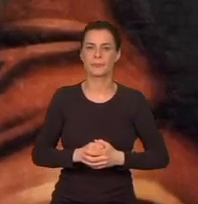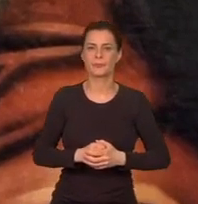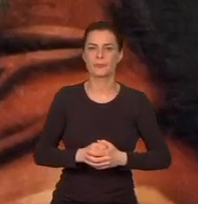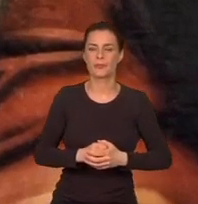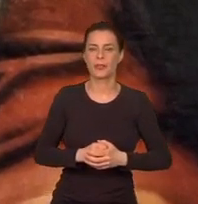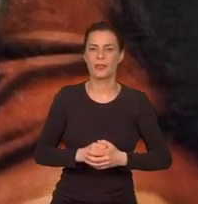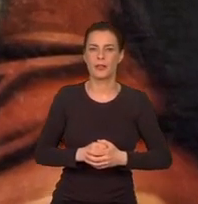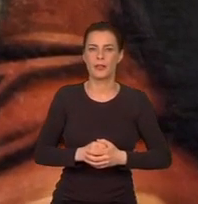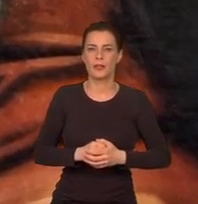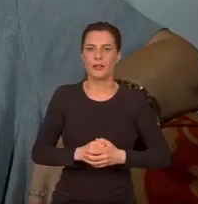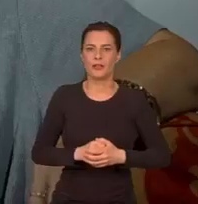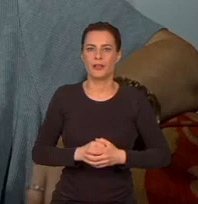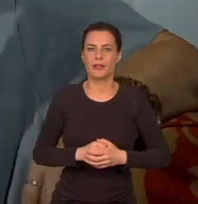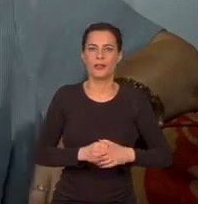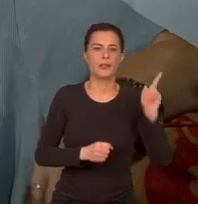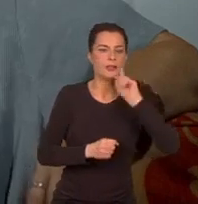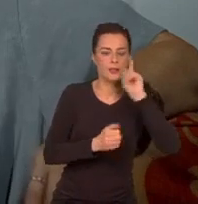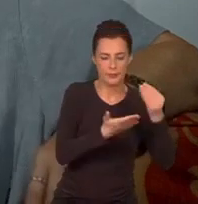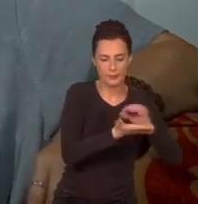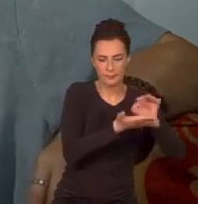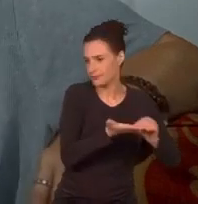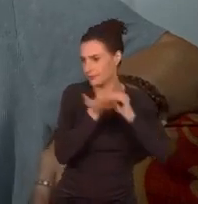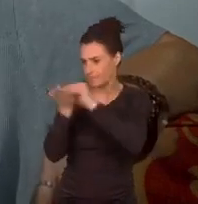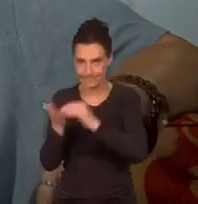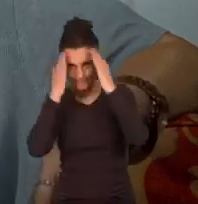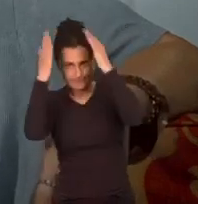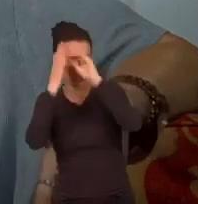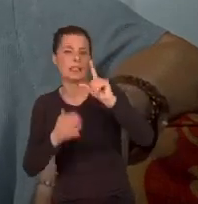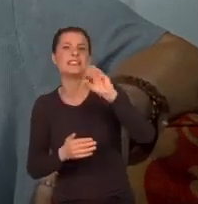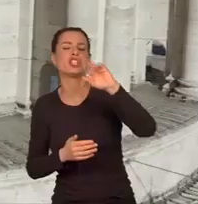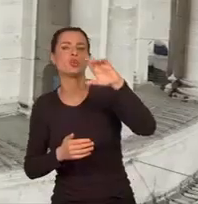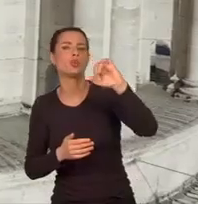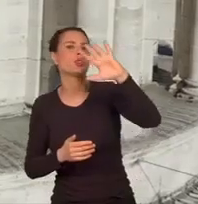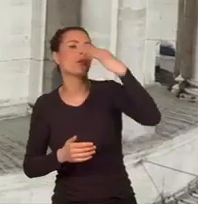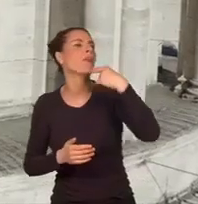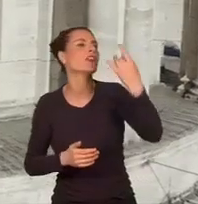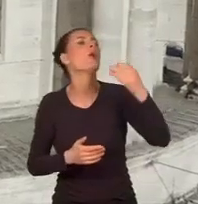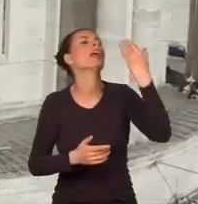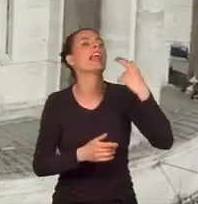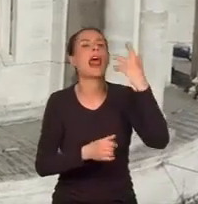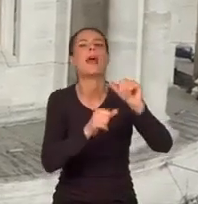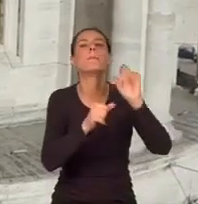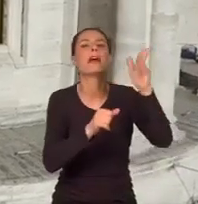Sixtus V spojrzał i powiedział, Della Porta, ile to będzie trwało?